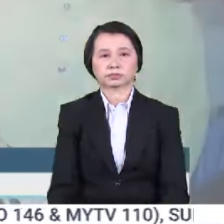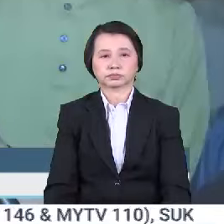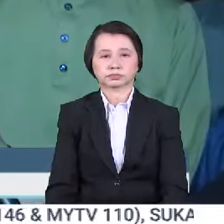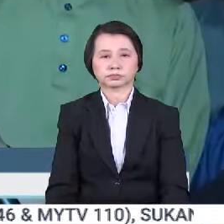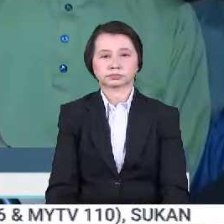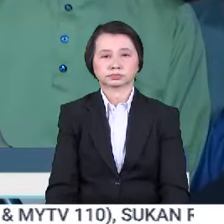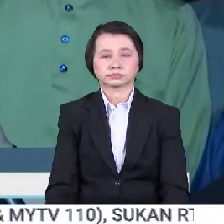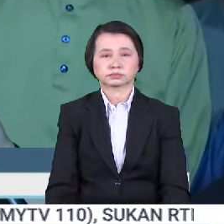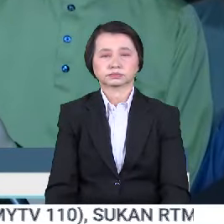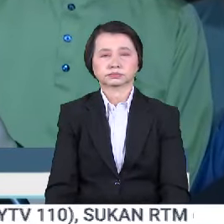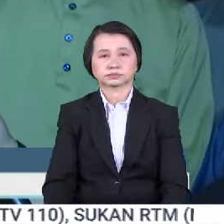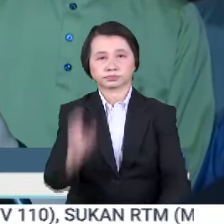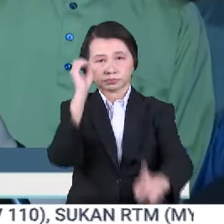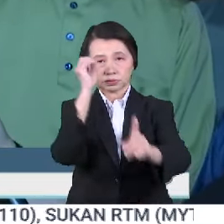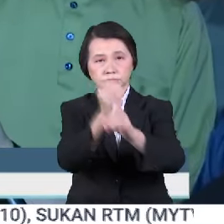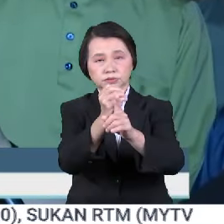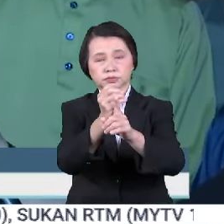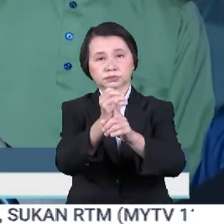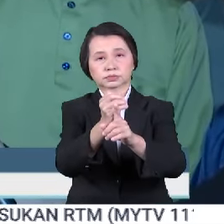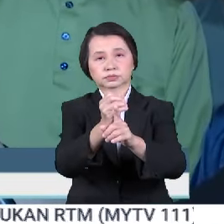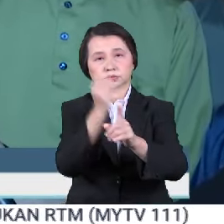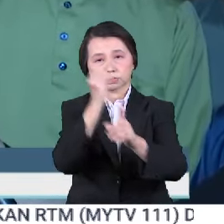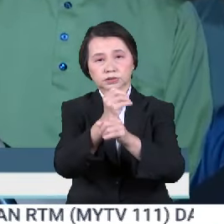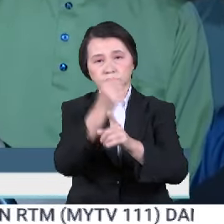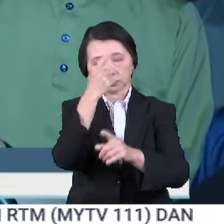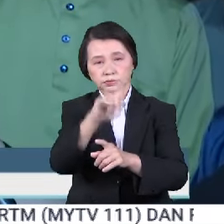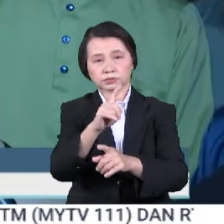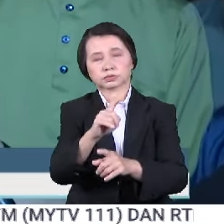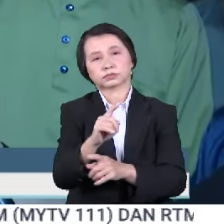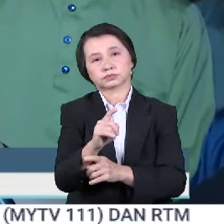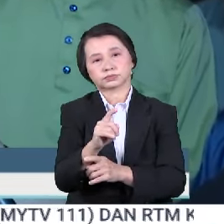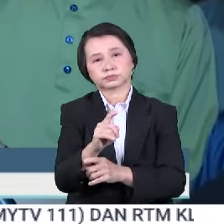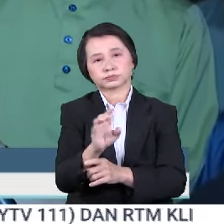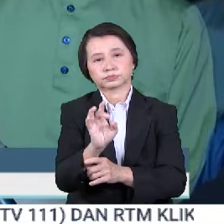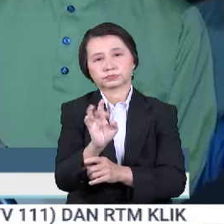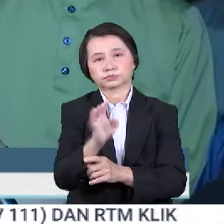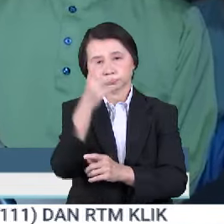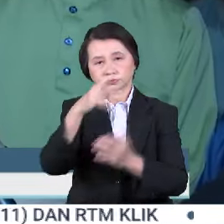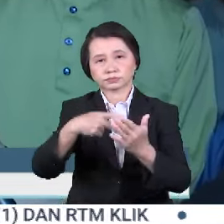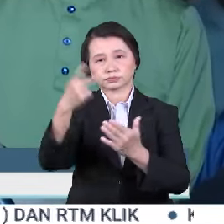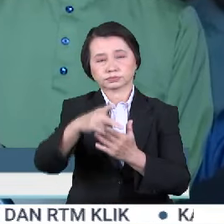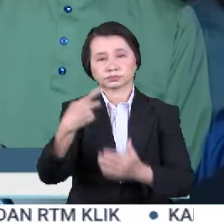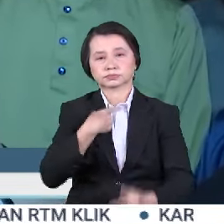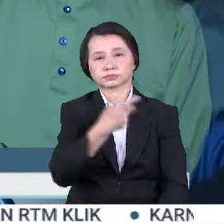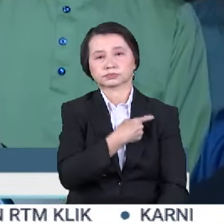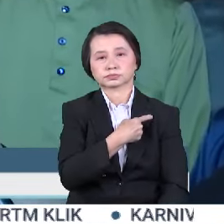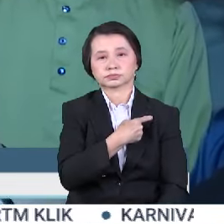Objektifnya tidak lain dan tidak bukan adalah sebagai salah satu pengisian untuk kita